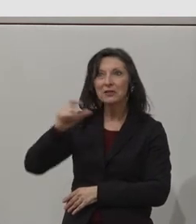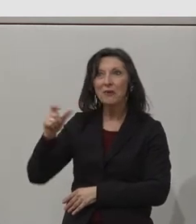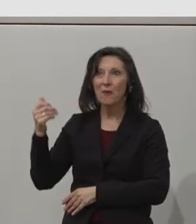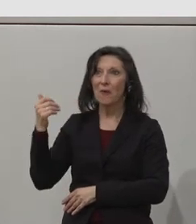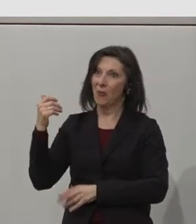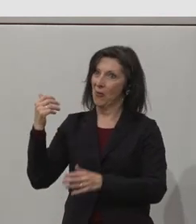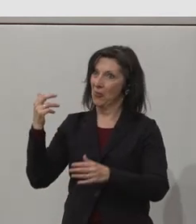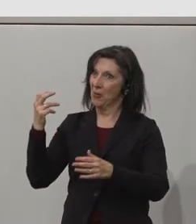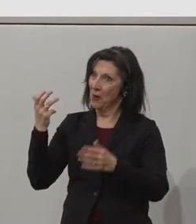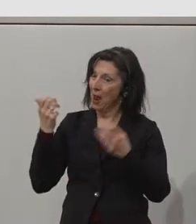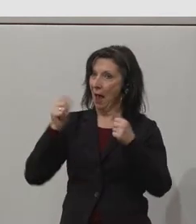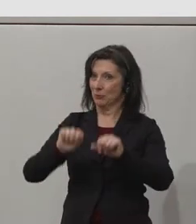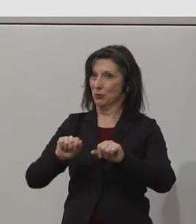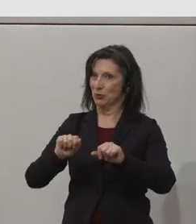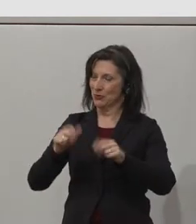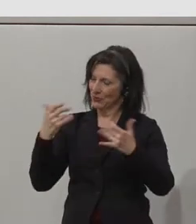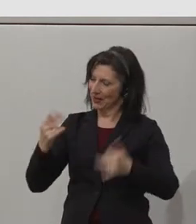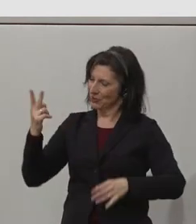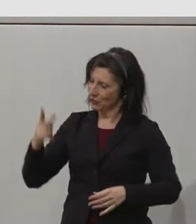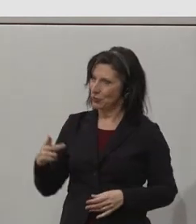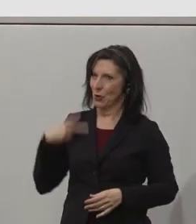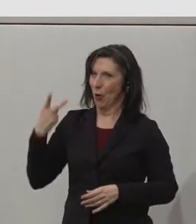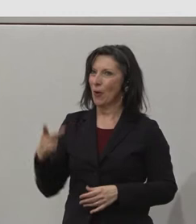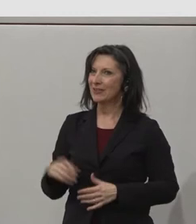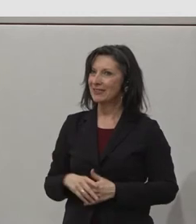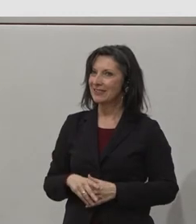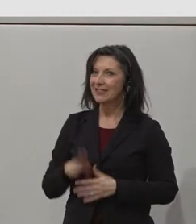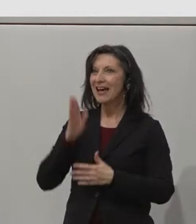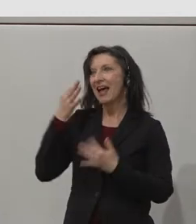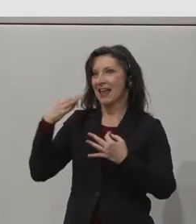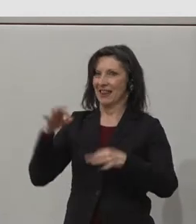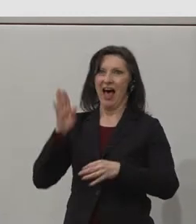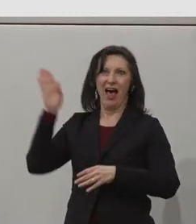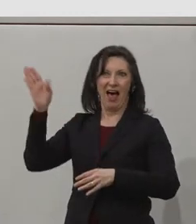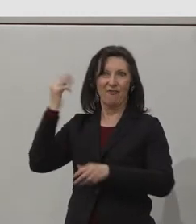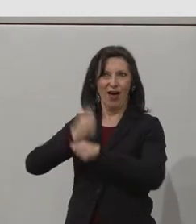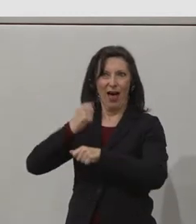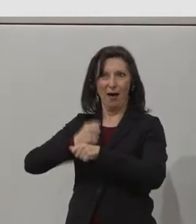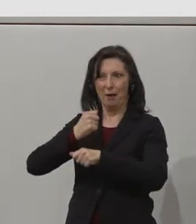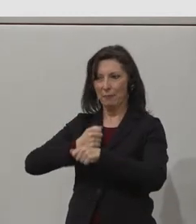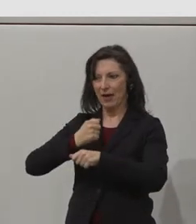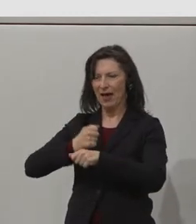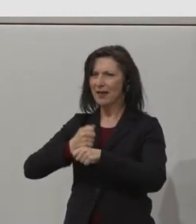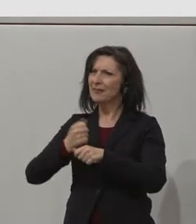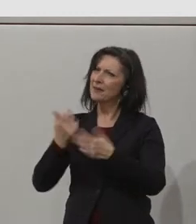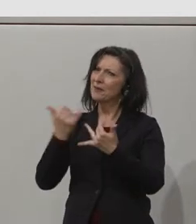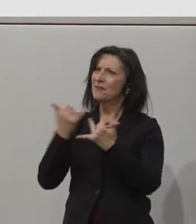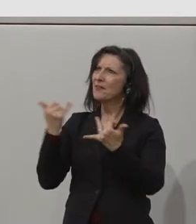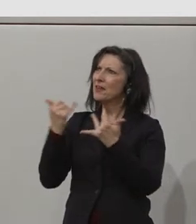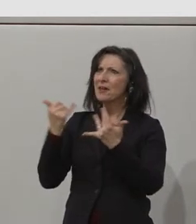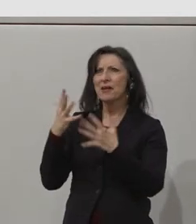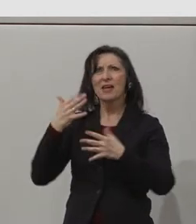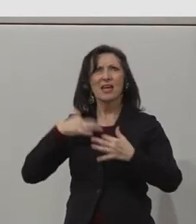for these graduates is it gives them a sense of purpose, a sense of achievement and a sense of belonging. And that's really